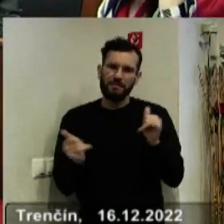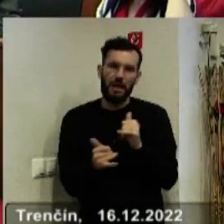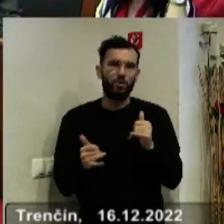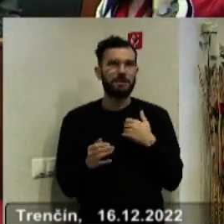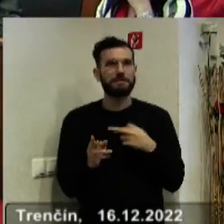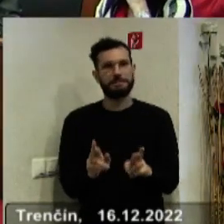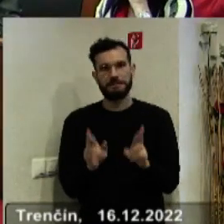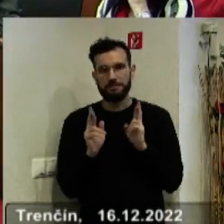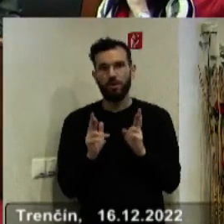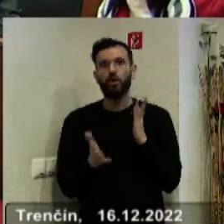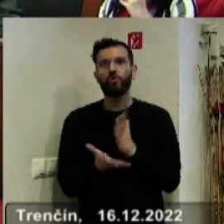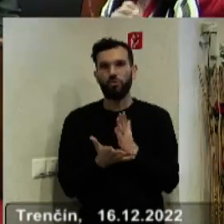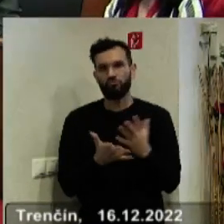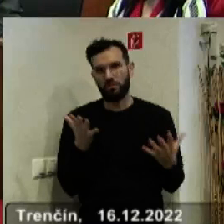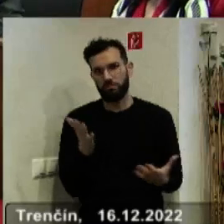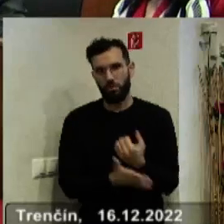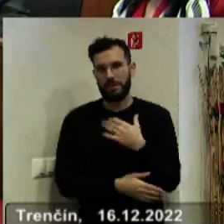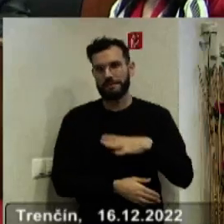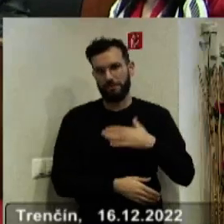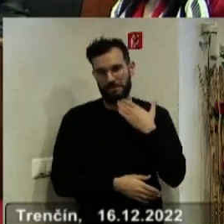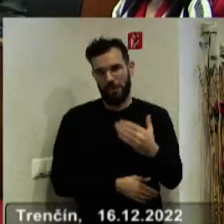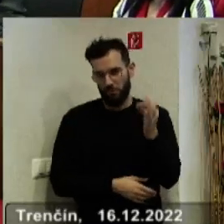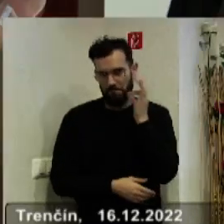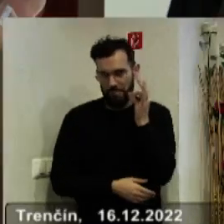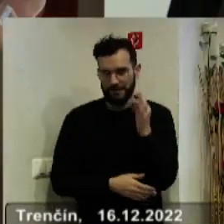nádej, že už sa to podári. Ďakujem.